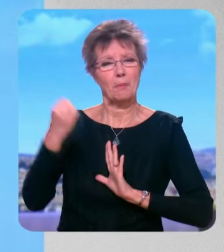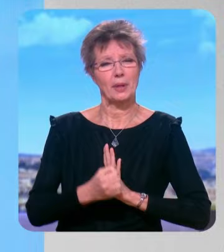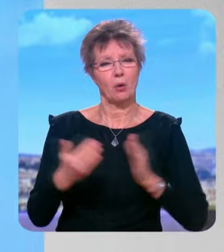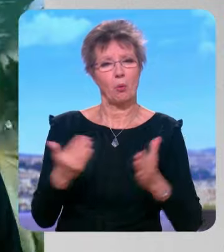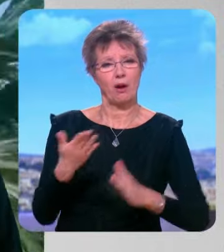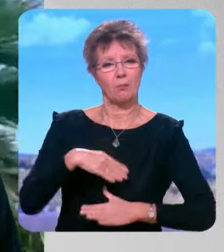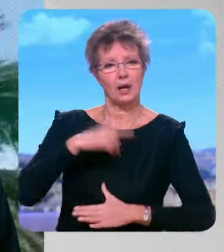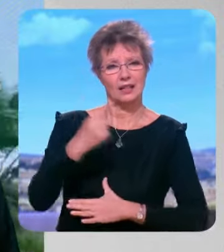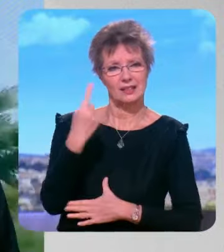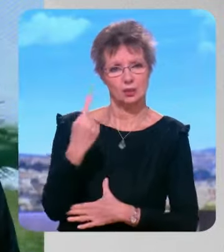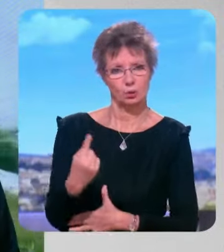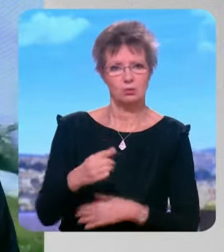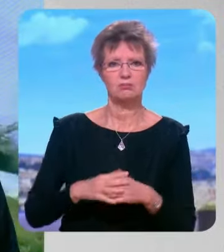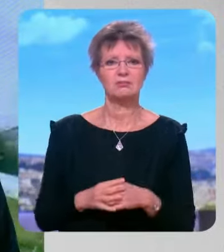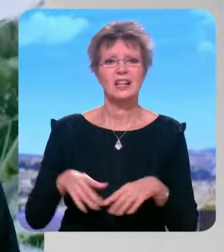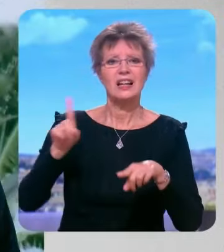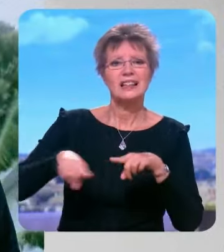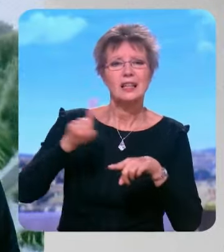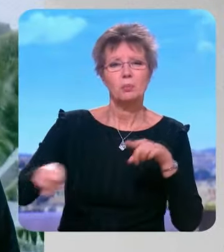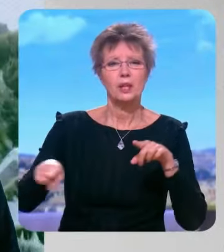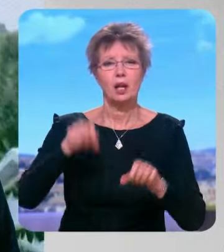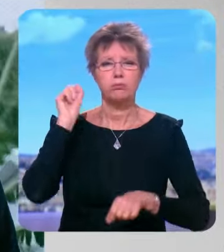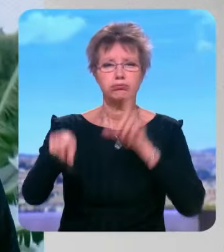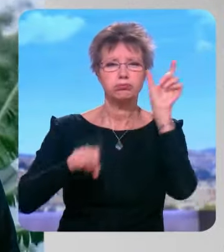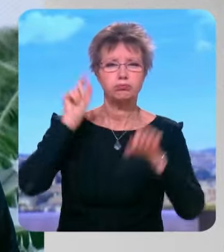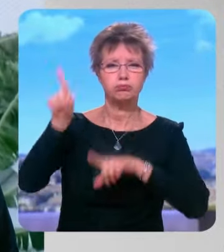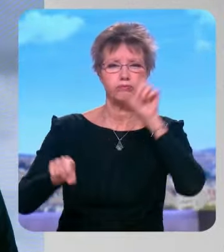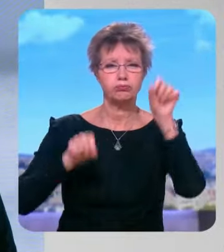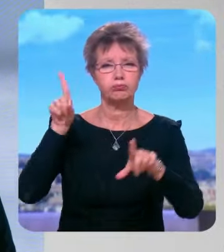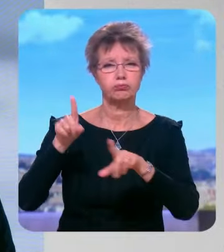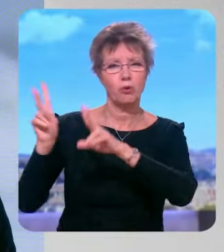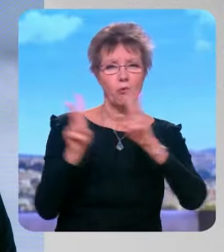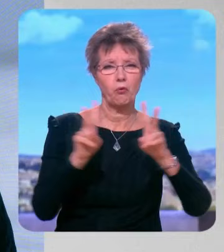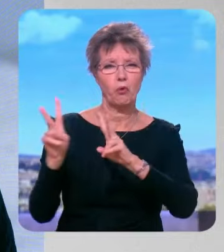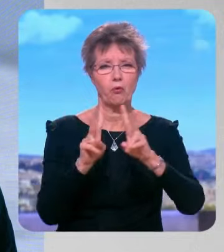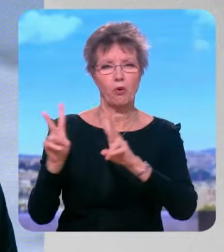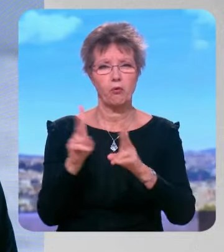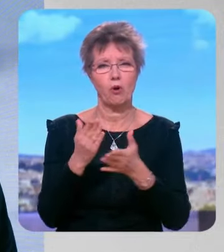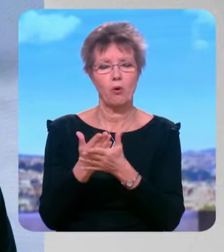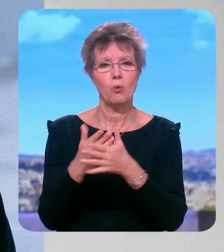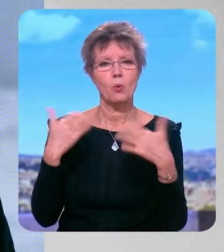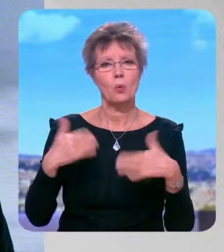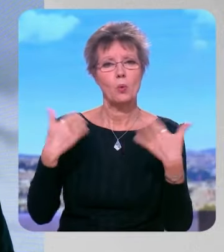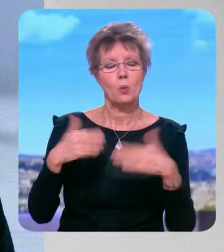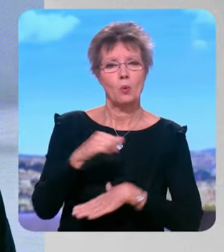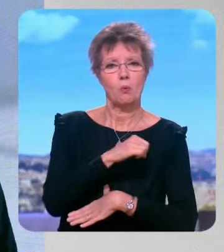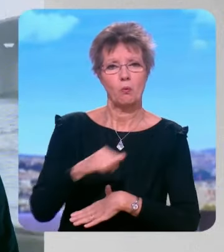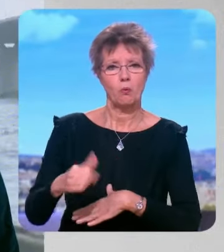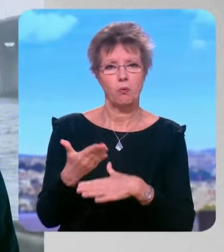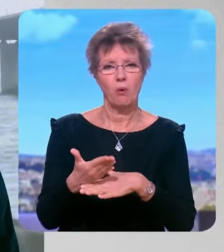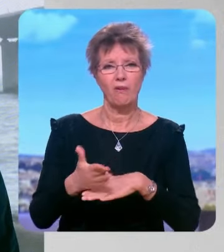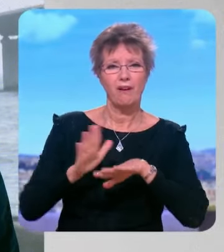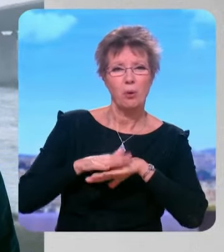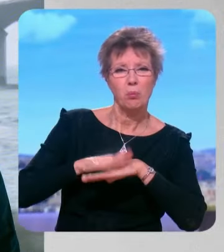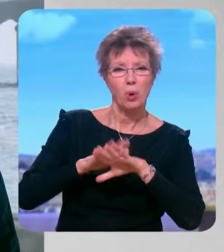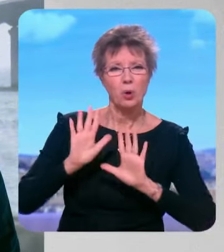les débris probablement les débris qui sont projetés par le vent avec une force extraordinaire évidemment bord de mer